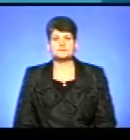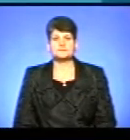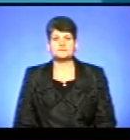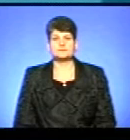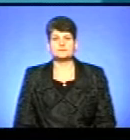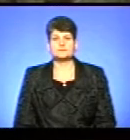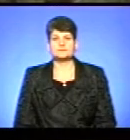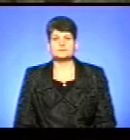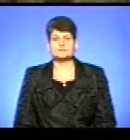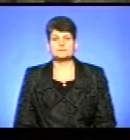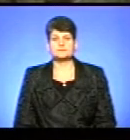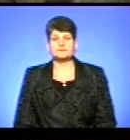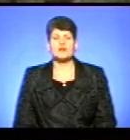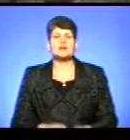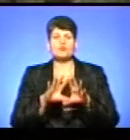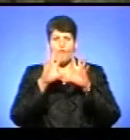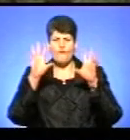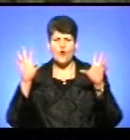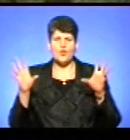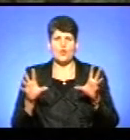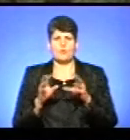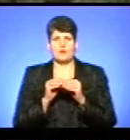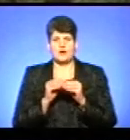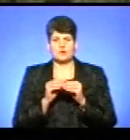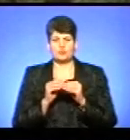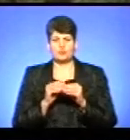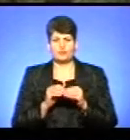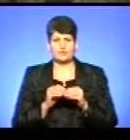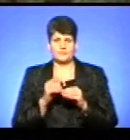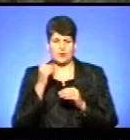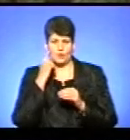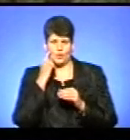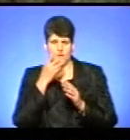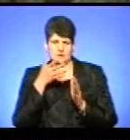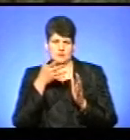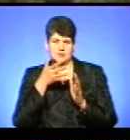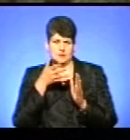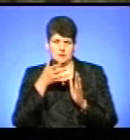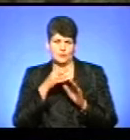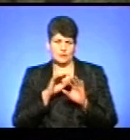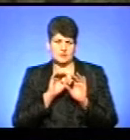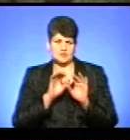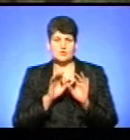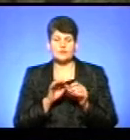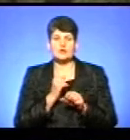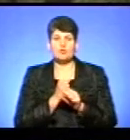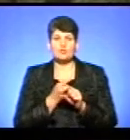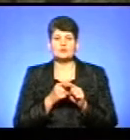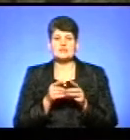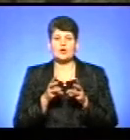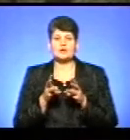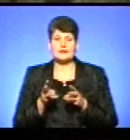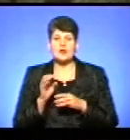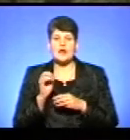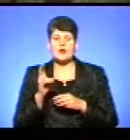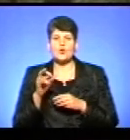Якщо в глобальному оцінювати роботу таких котелень, то